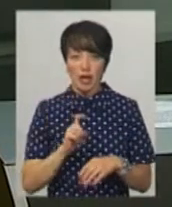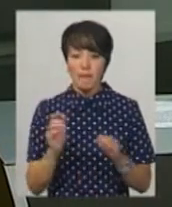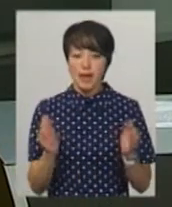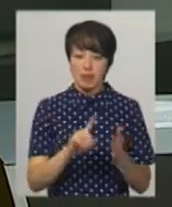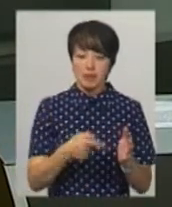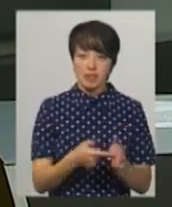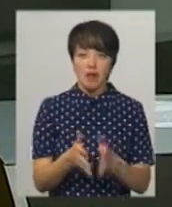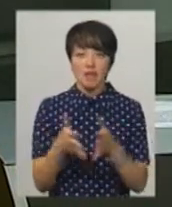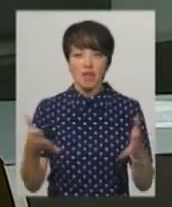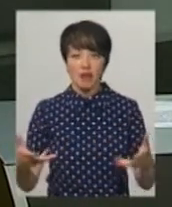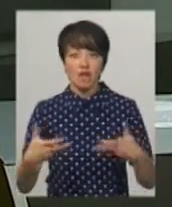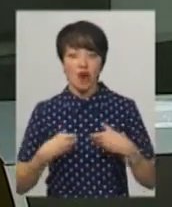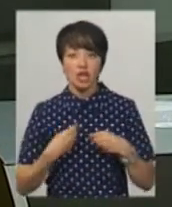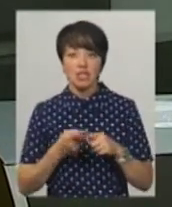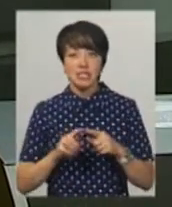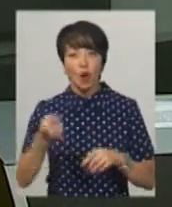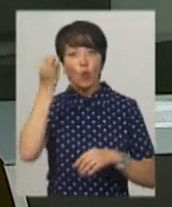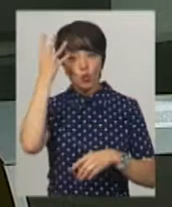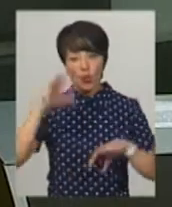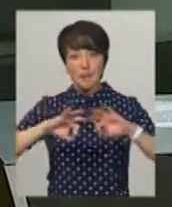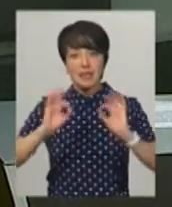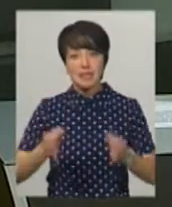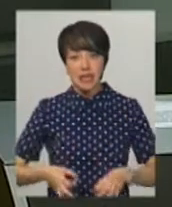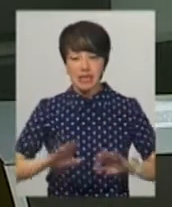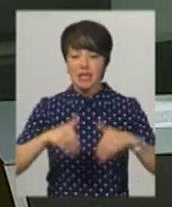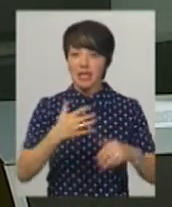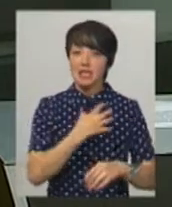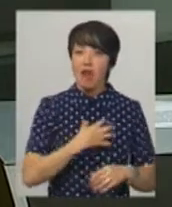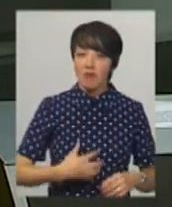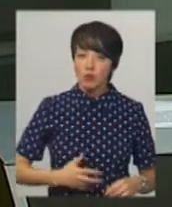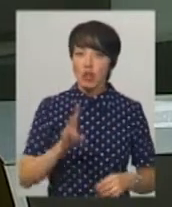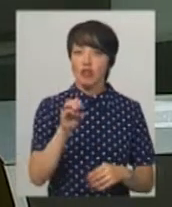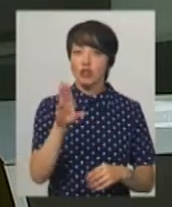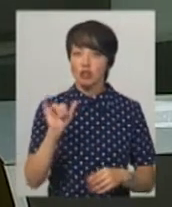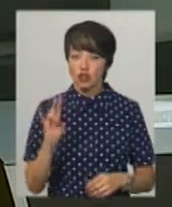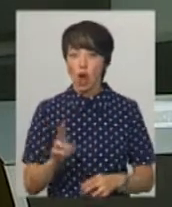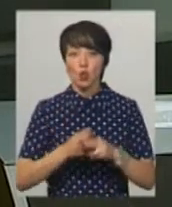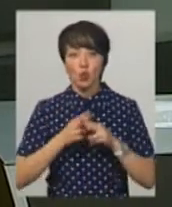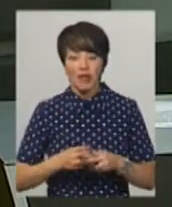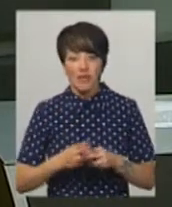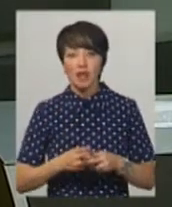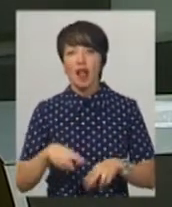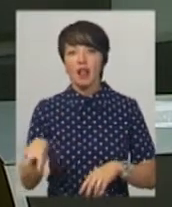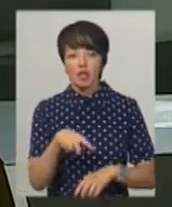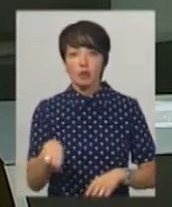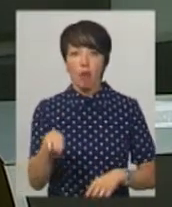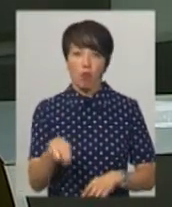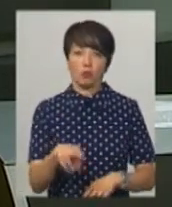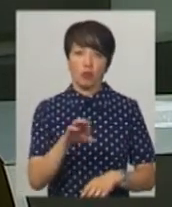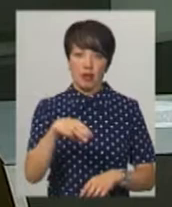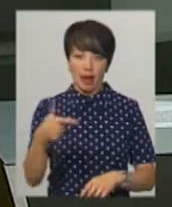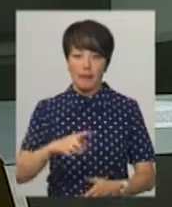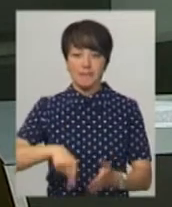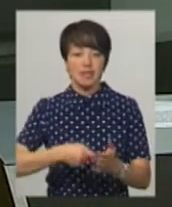міста. Великі враження». Це культурно-мистецькі ініціативи Славуцької, Нетішинської, Дунаївецької, Литичівської, Полонської ОТГ та